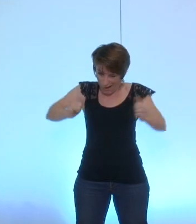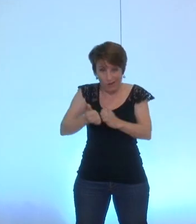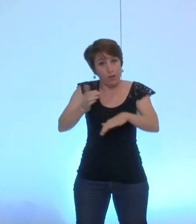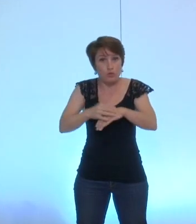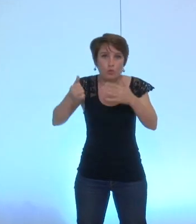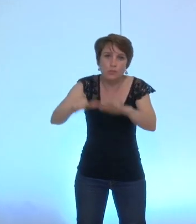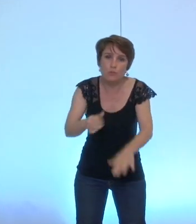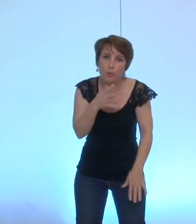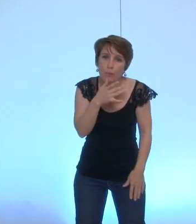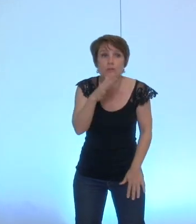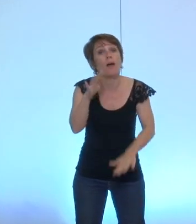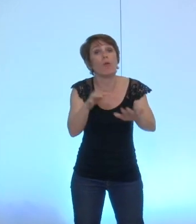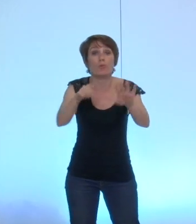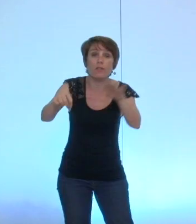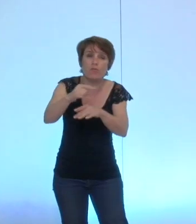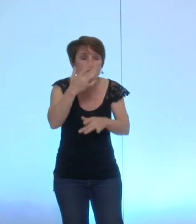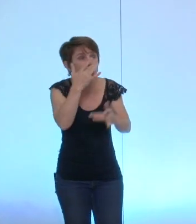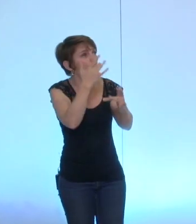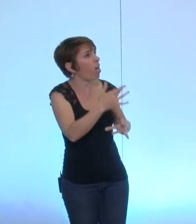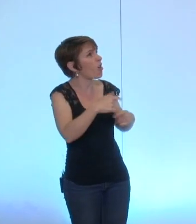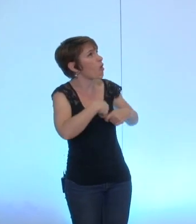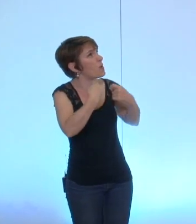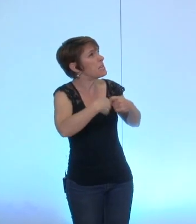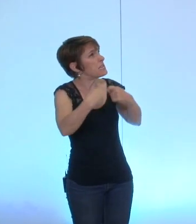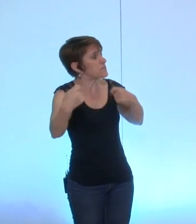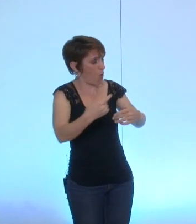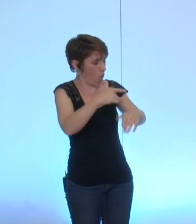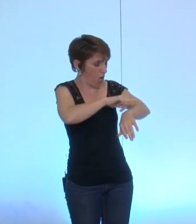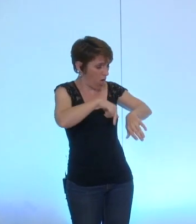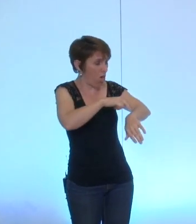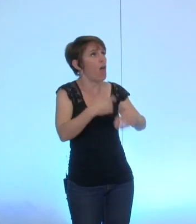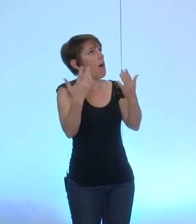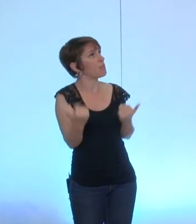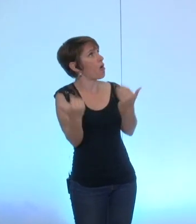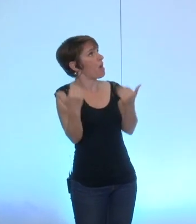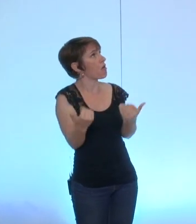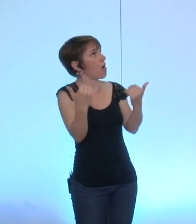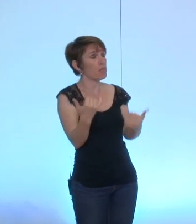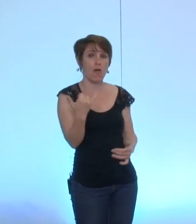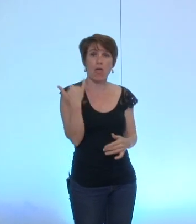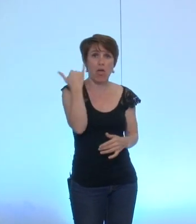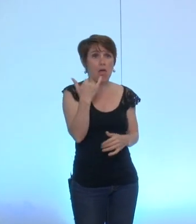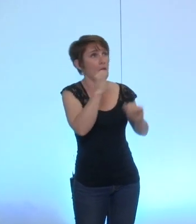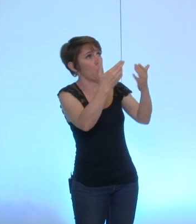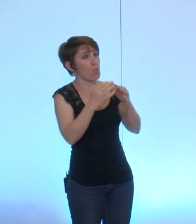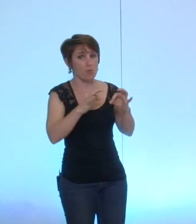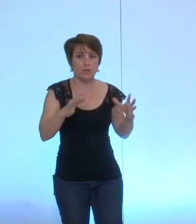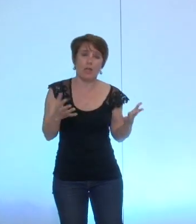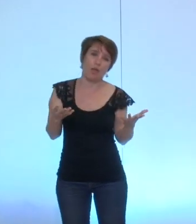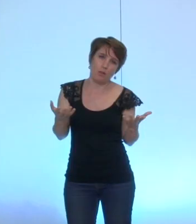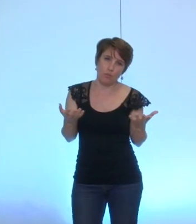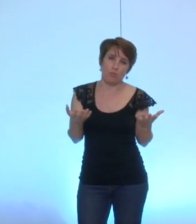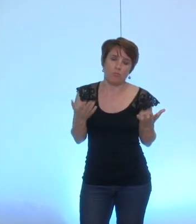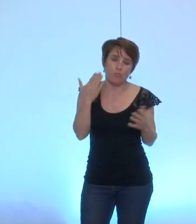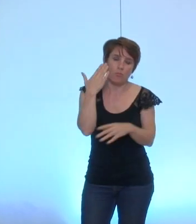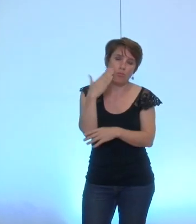sembler long pour certains certains dont l'attente effectivement s'était creusée et nichée